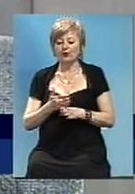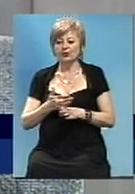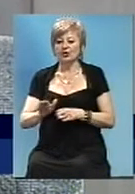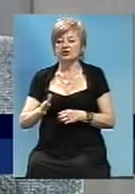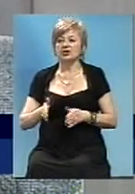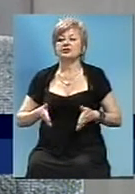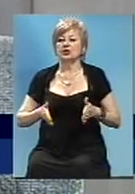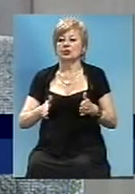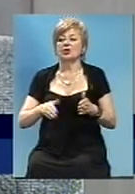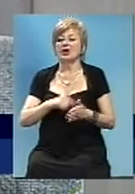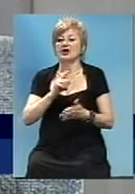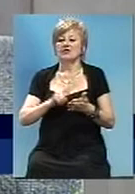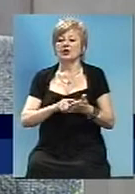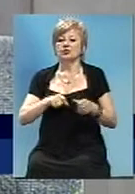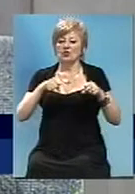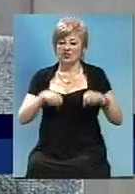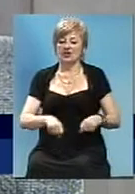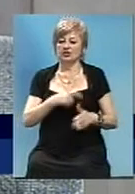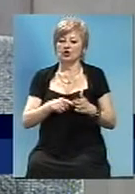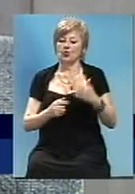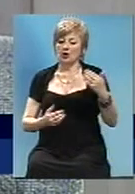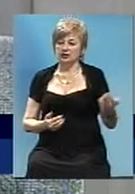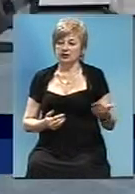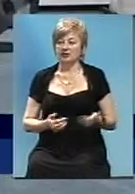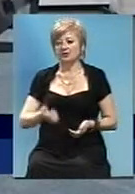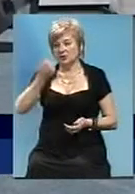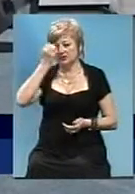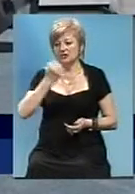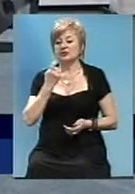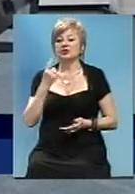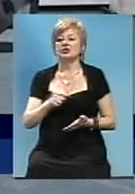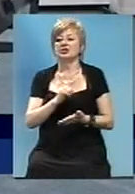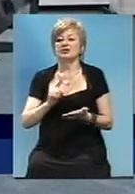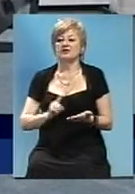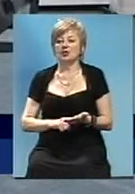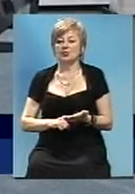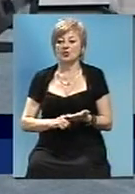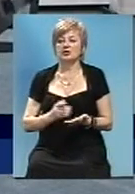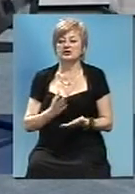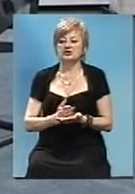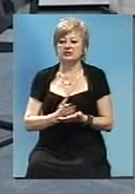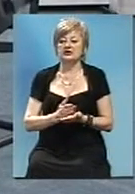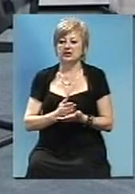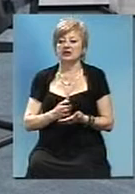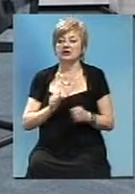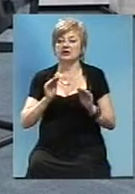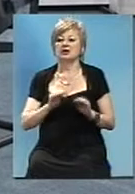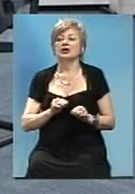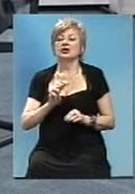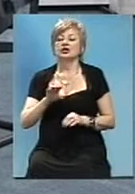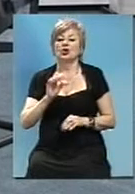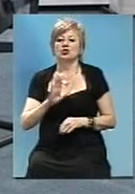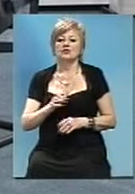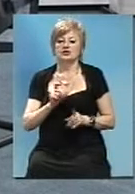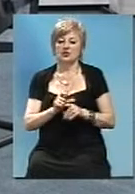не наша... запитання до влади міста, власне. да. Дякую. Ще одне запитання у нас є від громадського активіста Сергій Тихонов. Йому